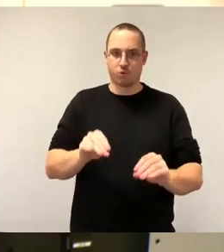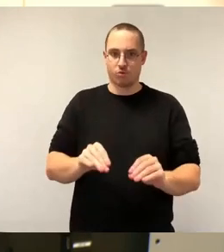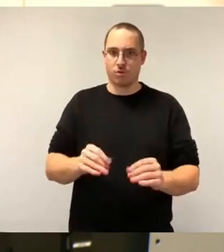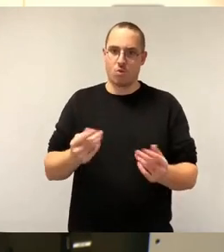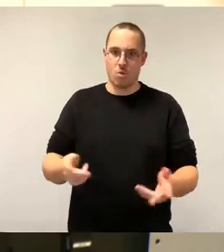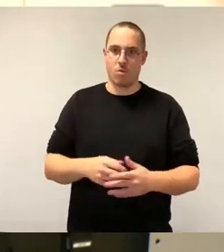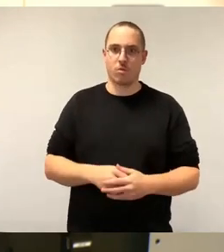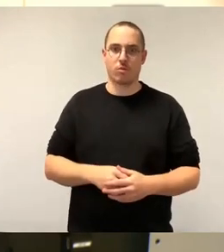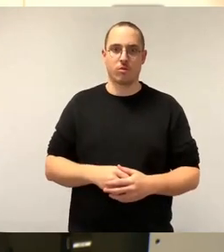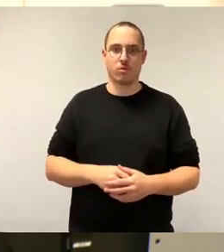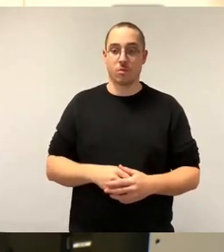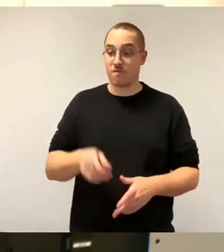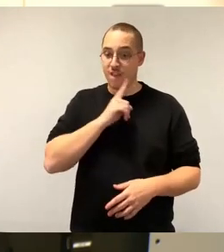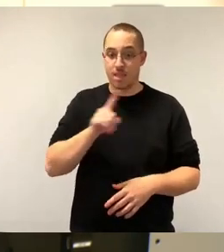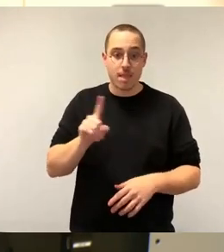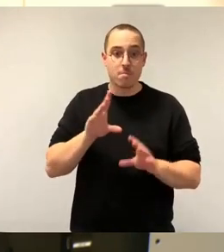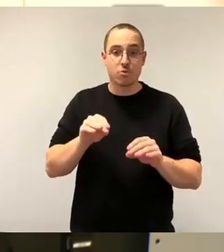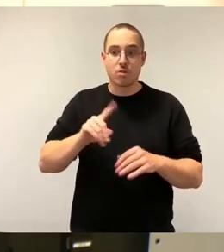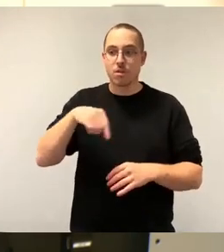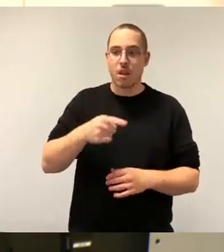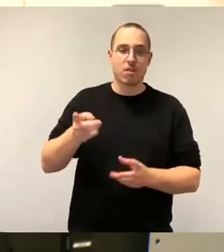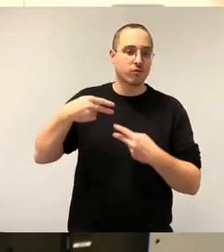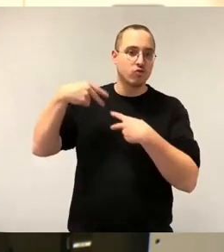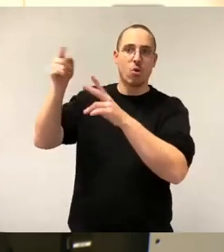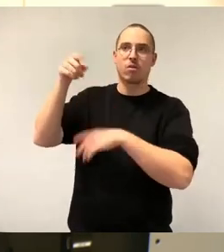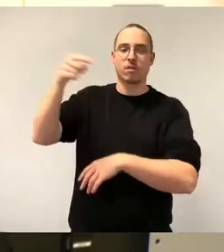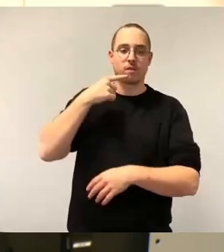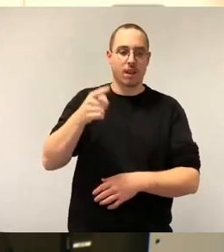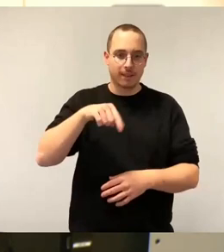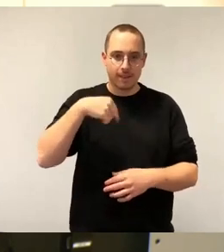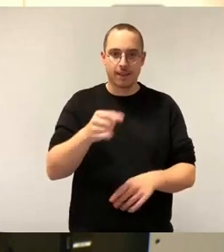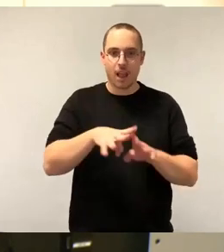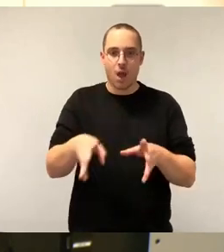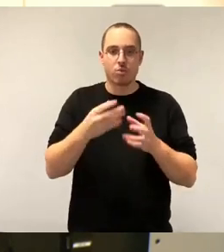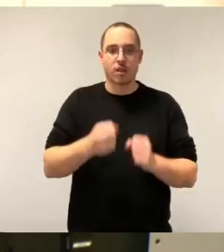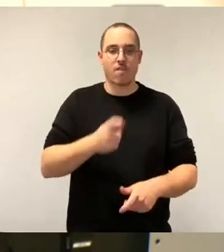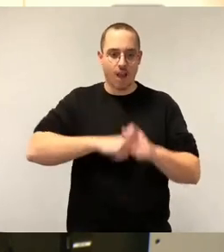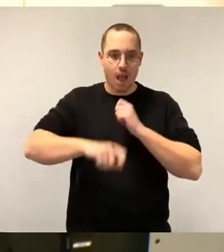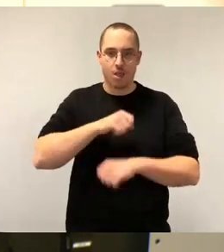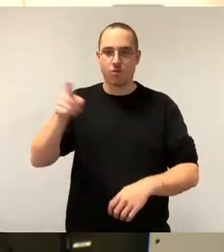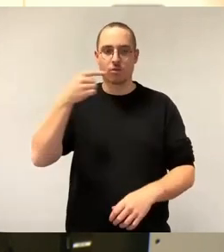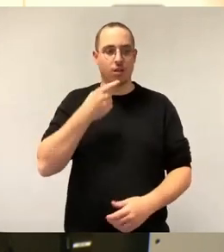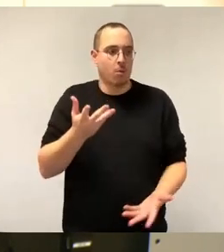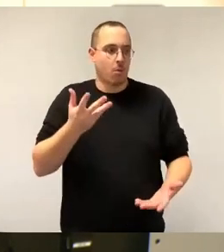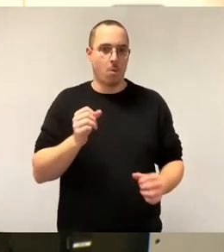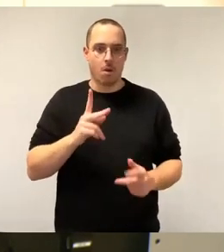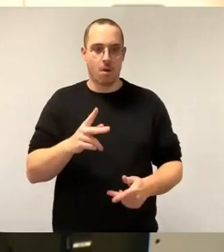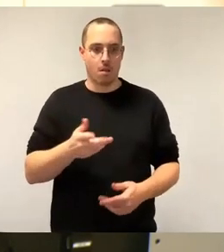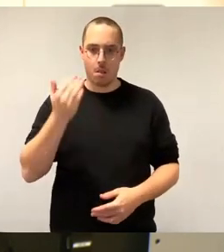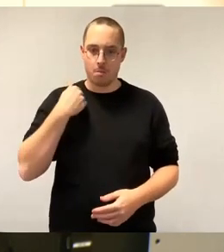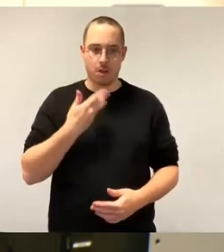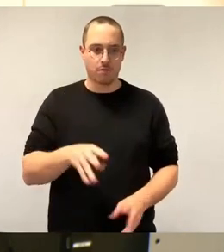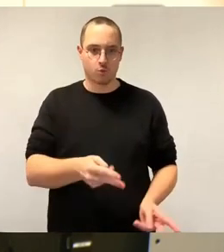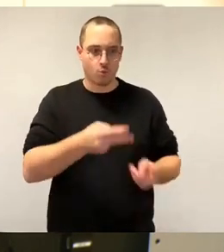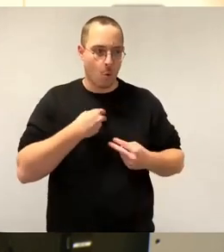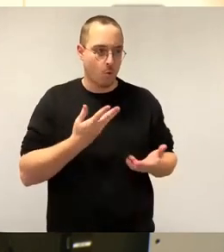Förderung, wenn das Geld nicht abgerufen wird. Also ich glaube, es ist ganz entscheidend, dass wir es abrufen, damit wir wieder ans Bauen kommen. Wir Grüne haben natürlich über dieses Thema genauso